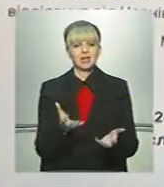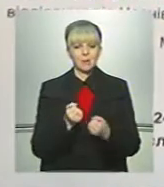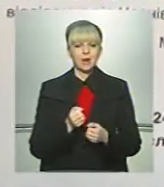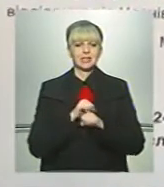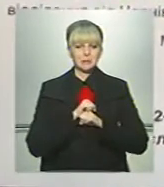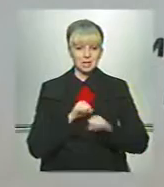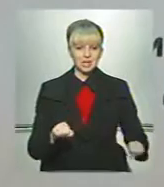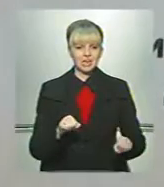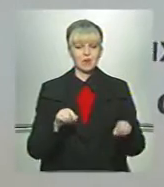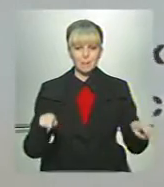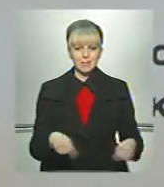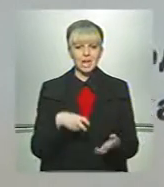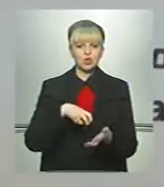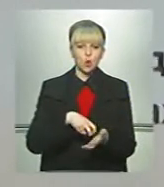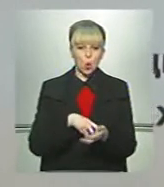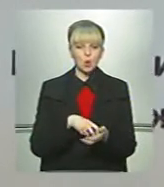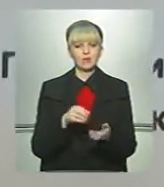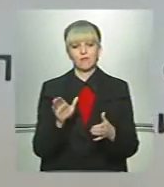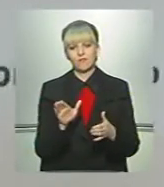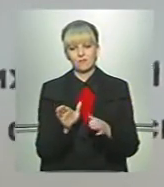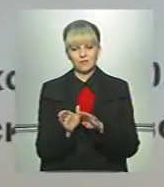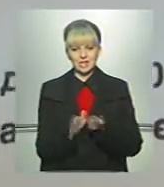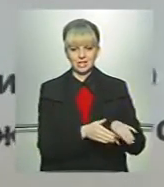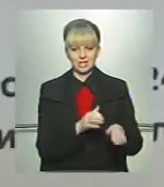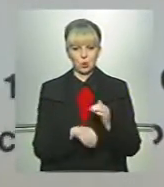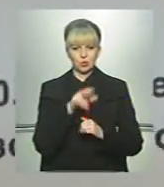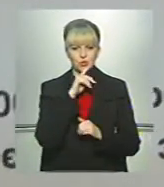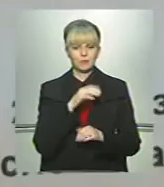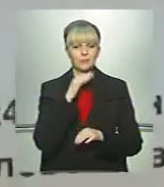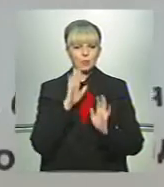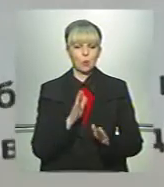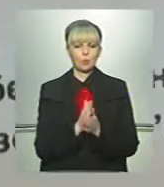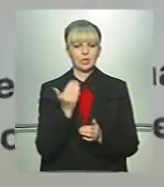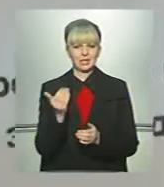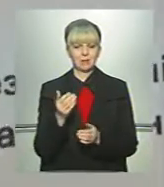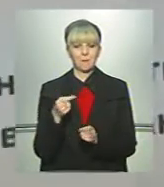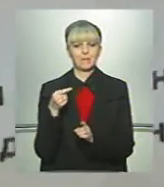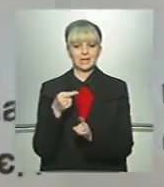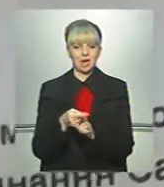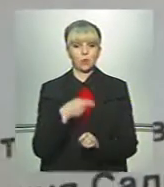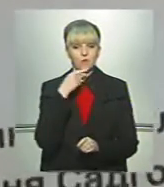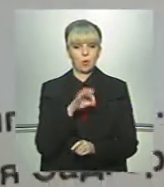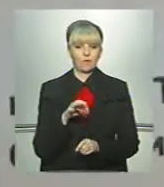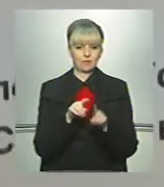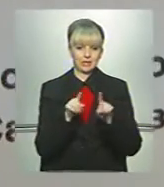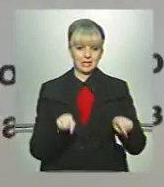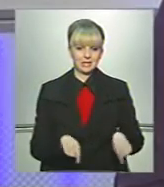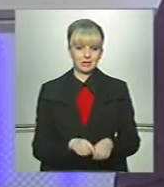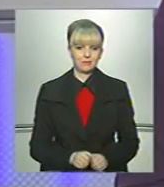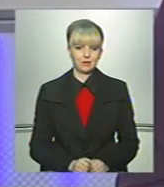сміливості, піднятися з колін та відділитися від чернівців. Досить бути їх придатком. Йдеться в листівці.